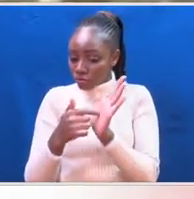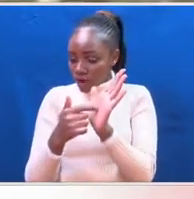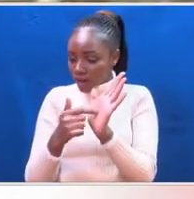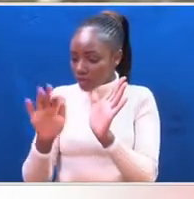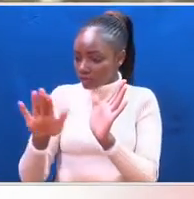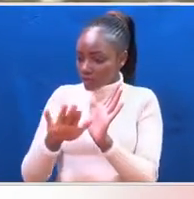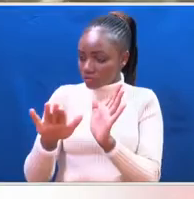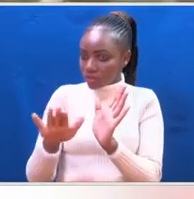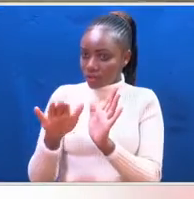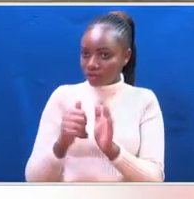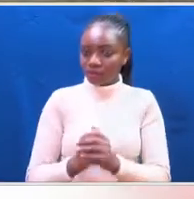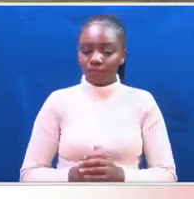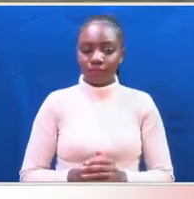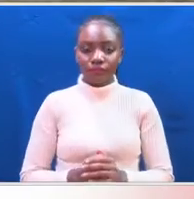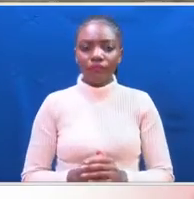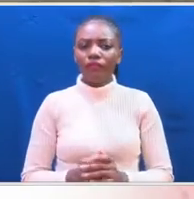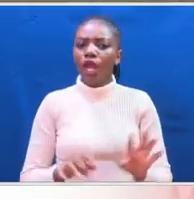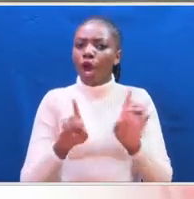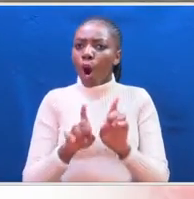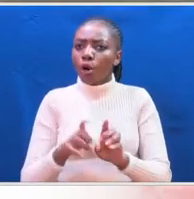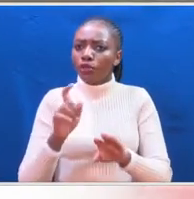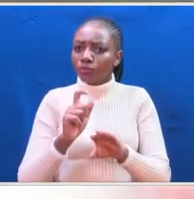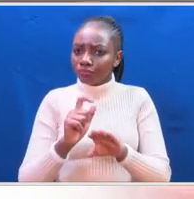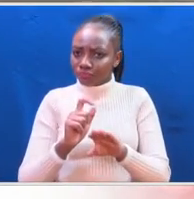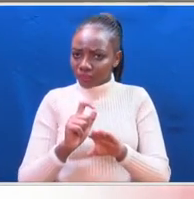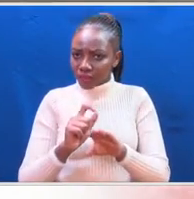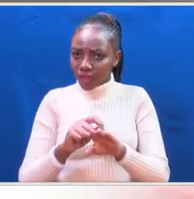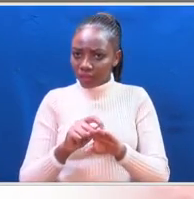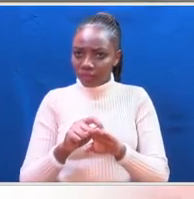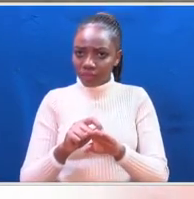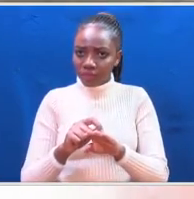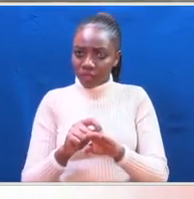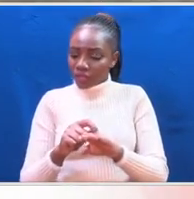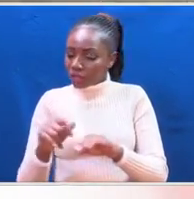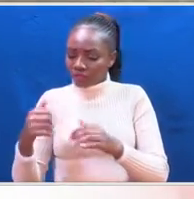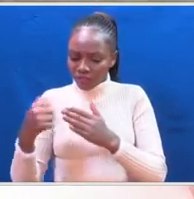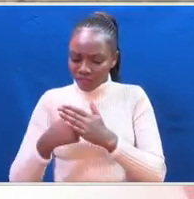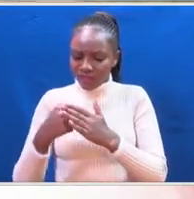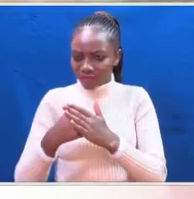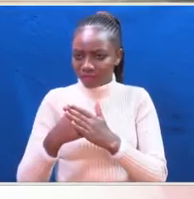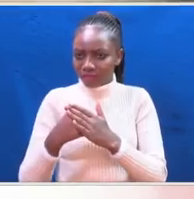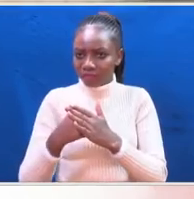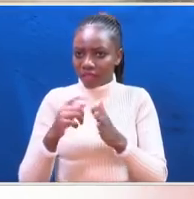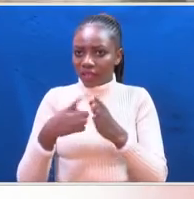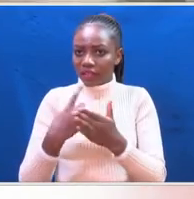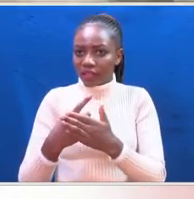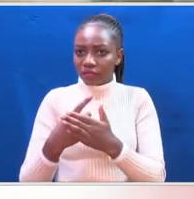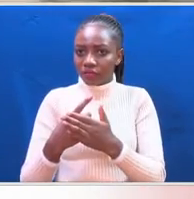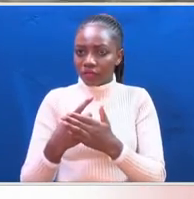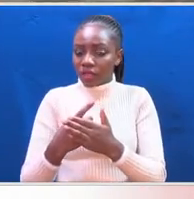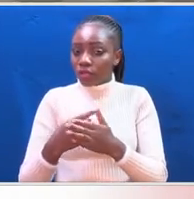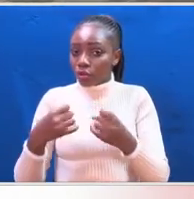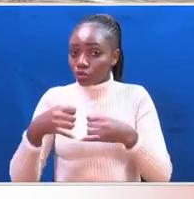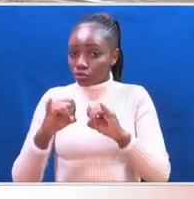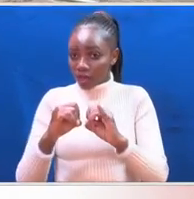uhuru ya kutoza. By the time he was engaging in a mad world fight, Baraka was at the peak of his mating game.